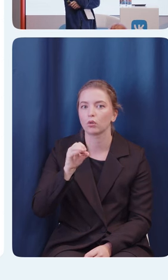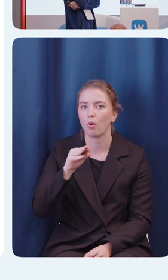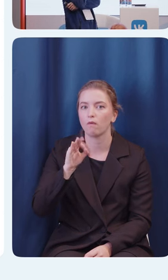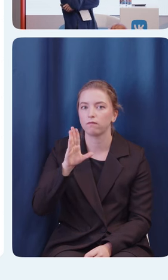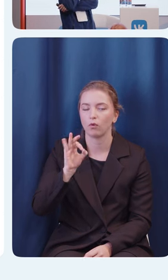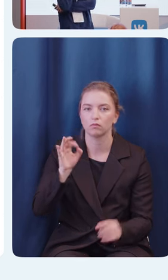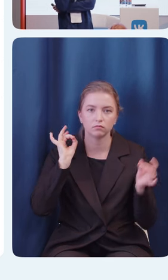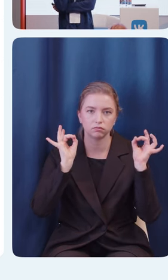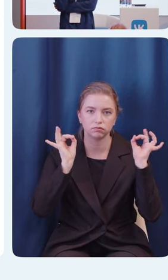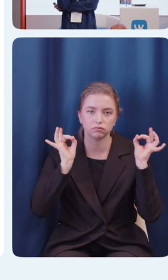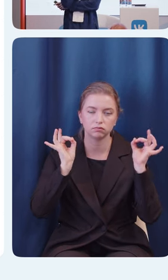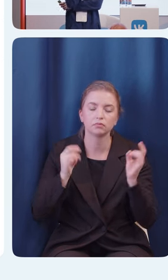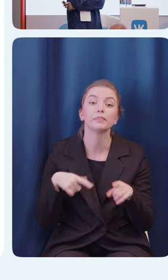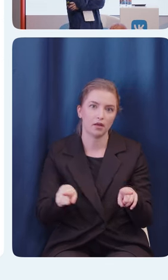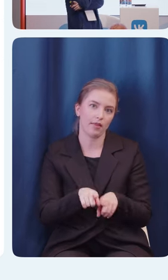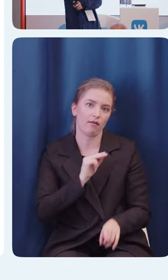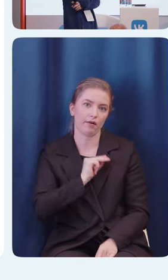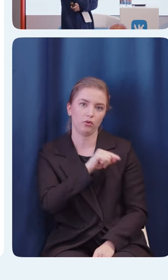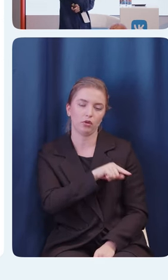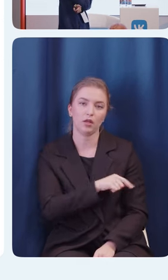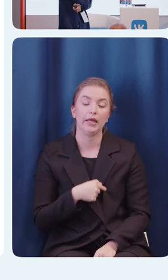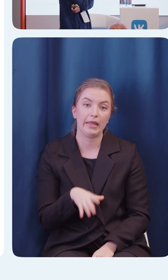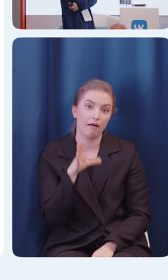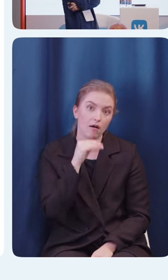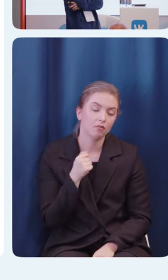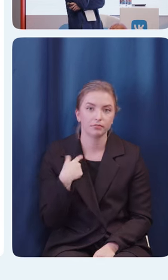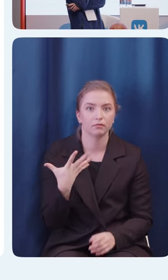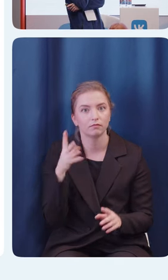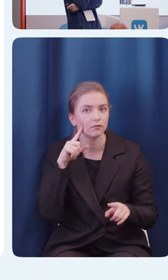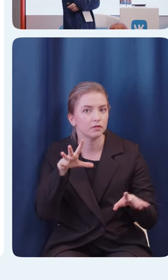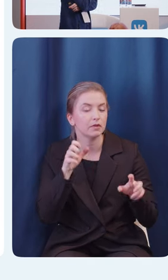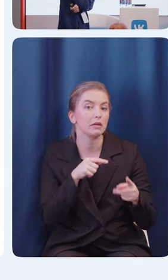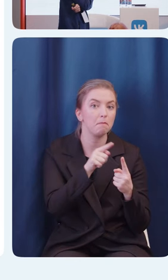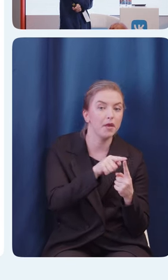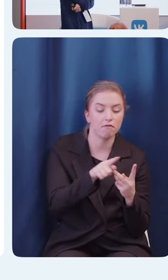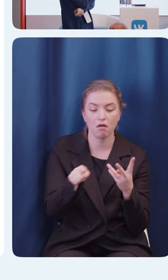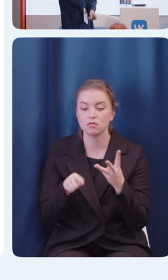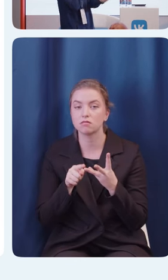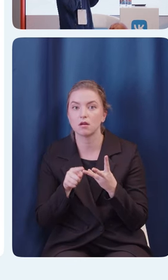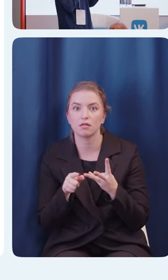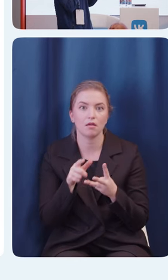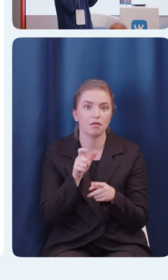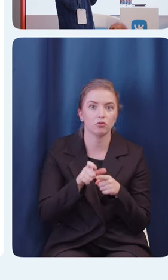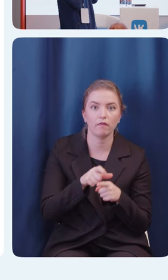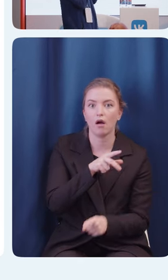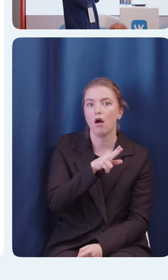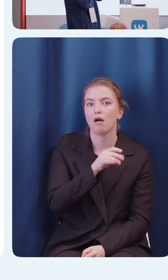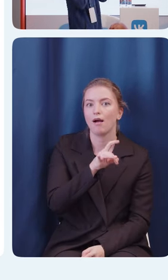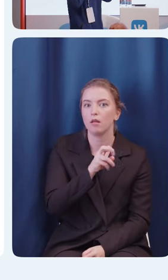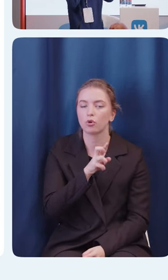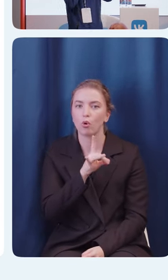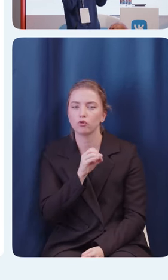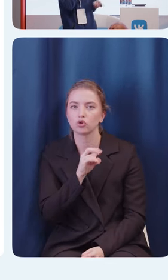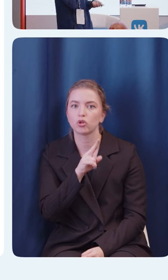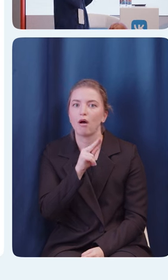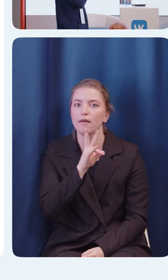Вот примерно так это работает. Я так смог разобрать первое и третье слово. Калибровочный или фортовый, с вторым так и не